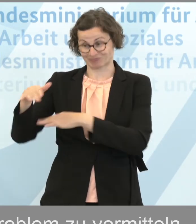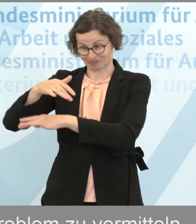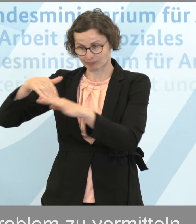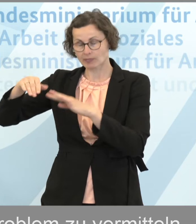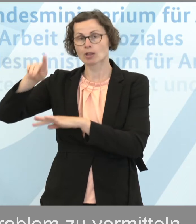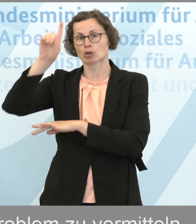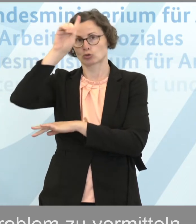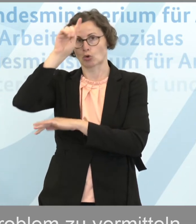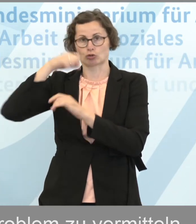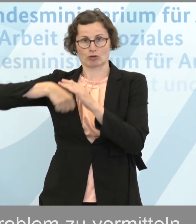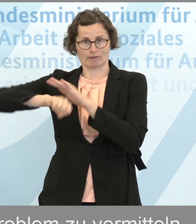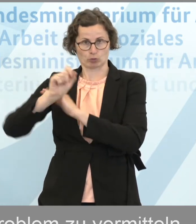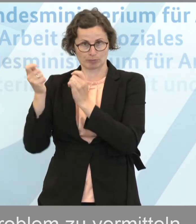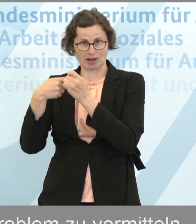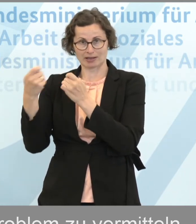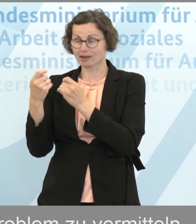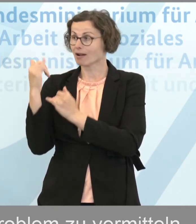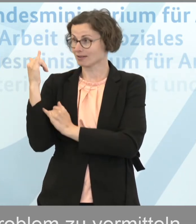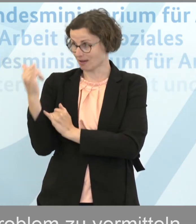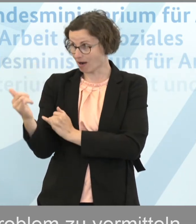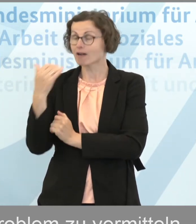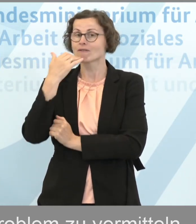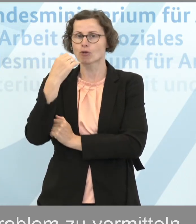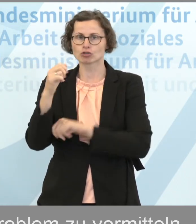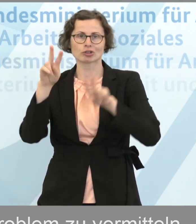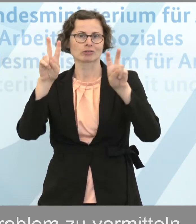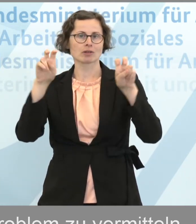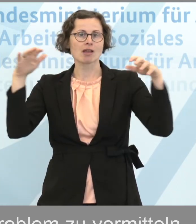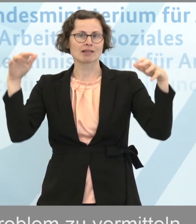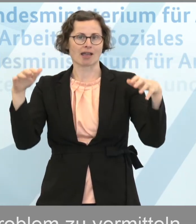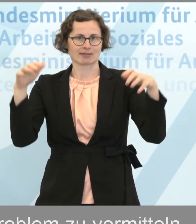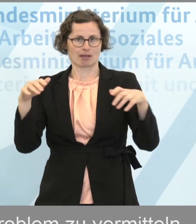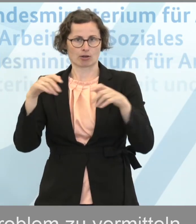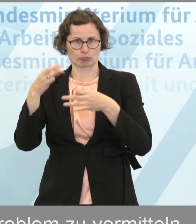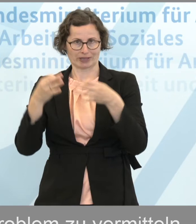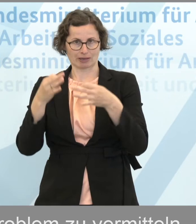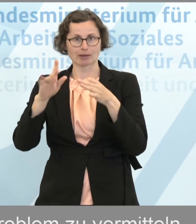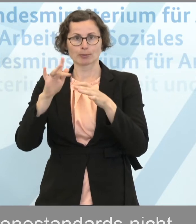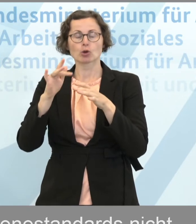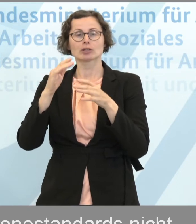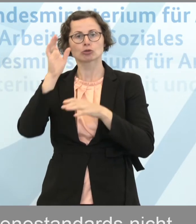Fußballliga gibt, mit Geisterspielen, wie das genannt wird, wieder in den Betrieb zu kommen.